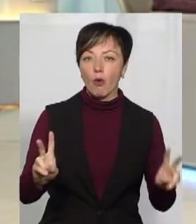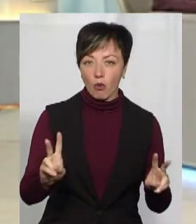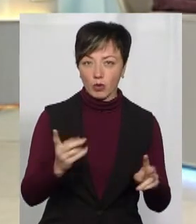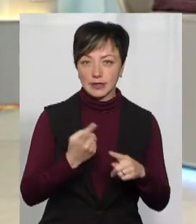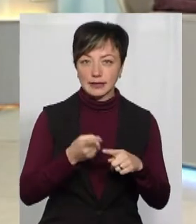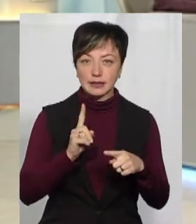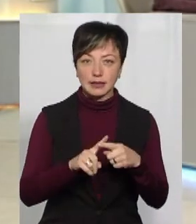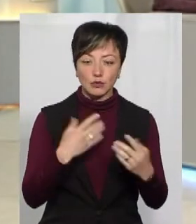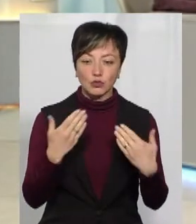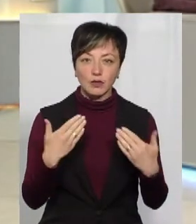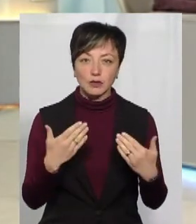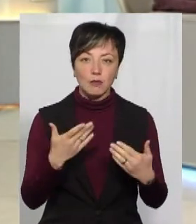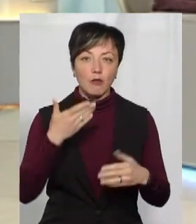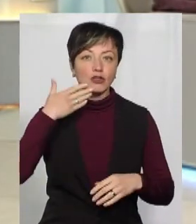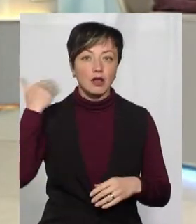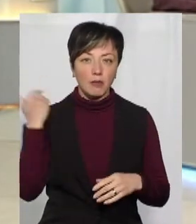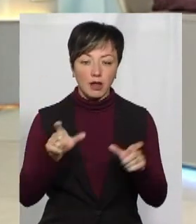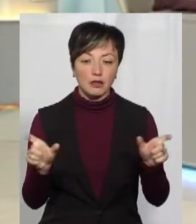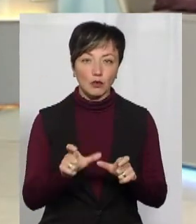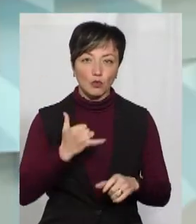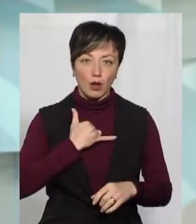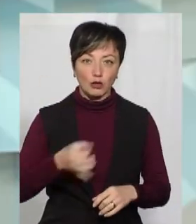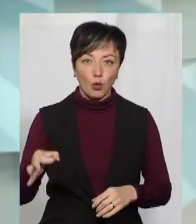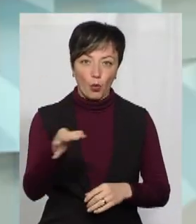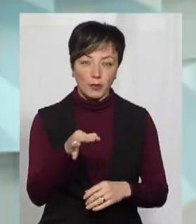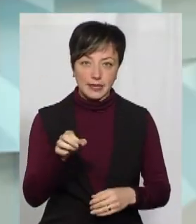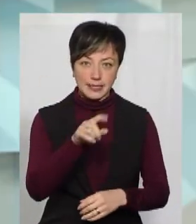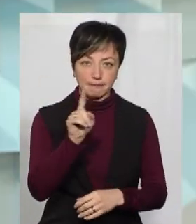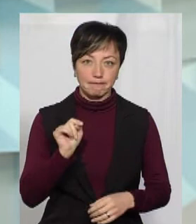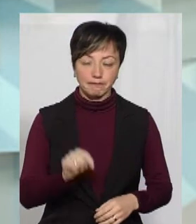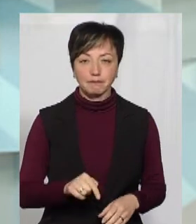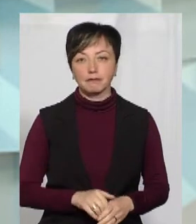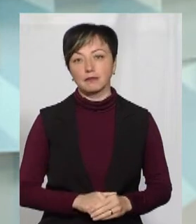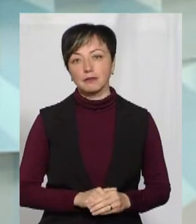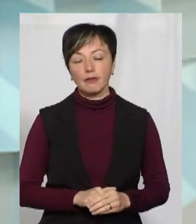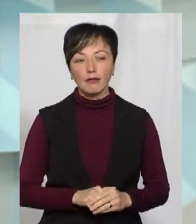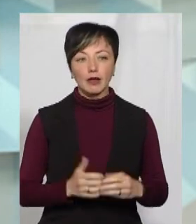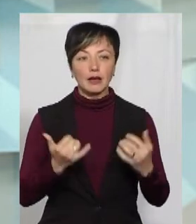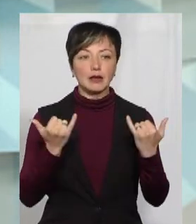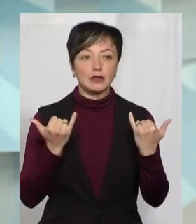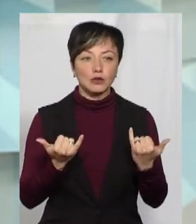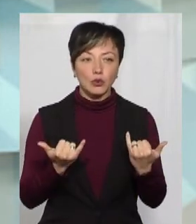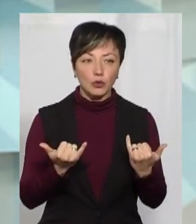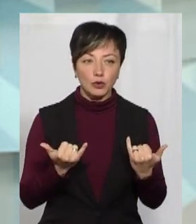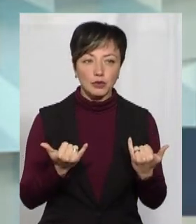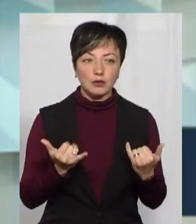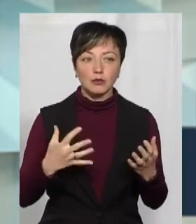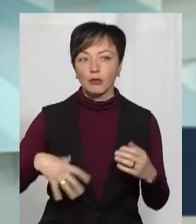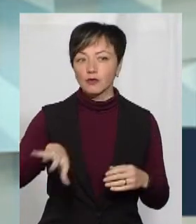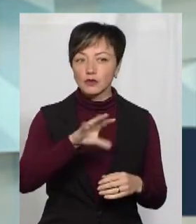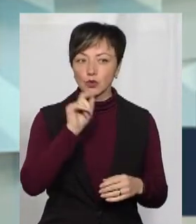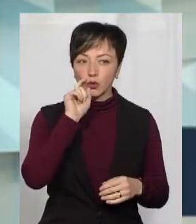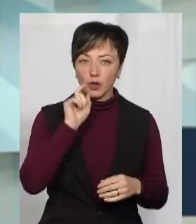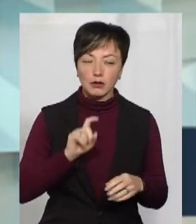стосуватимуться ці послаблення карантину в розрізі нашої області? Власне, сьогодні в розрізі всієї України